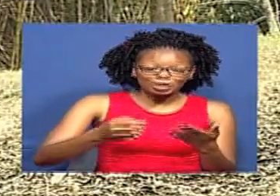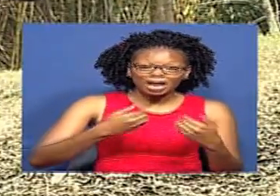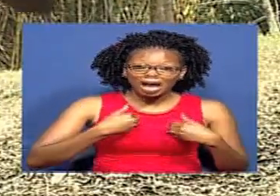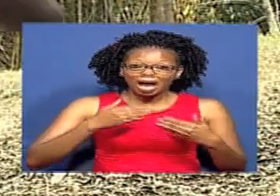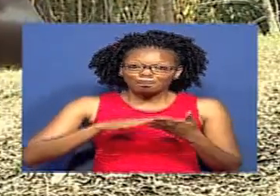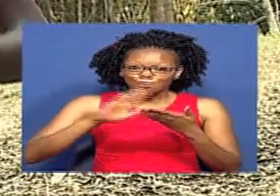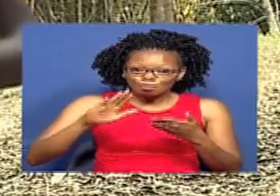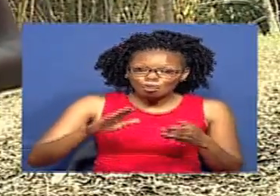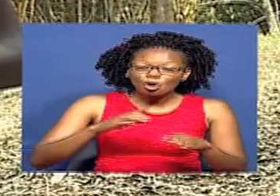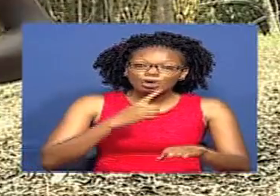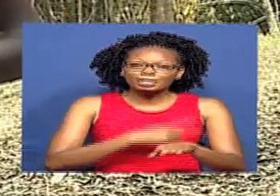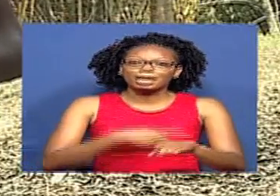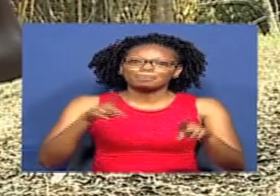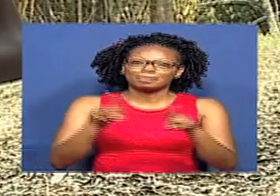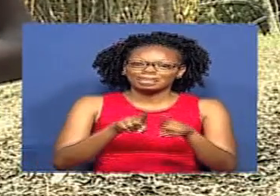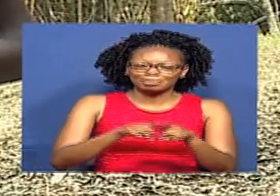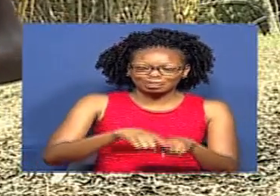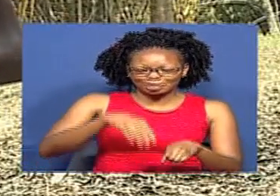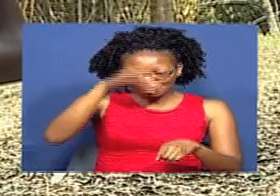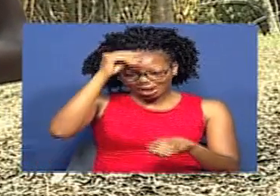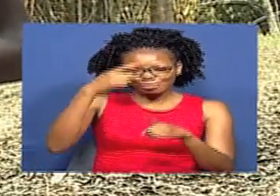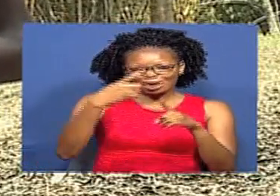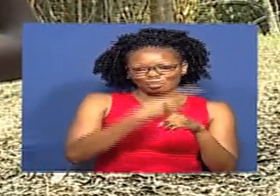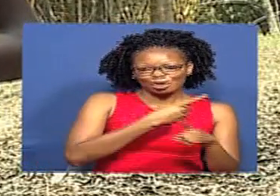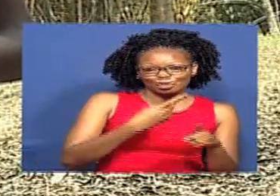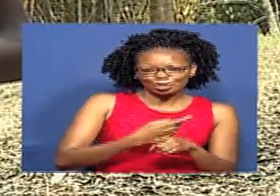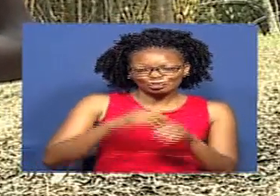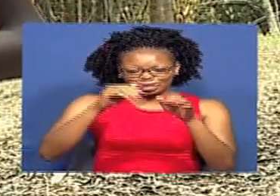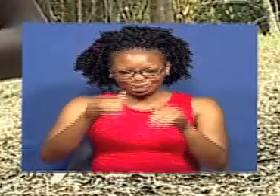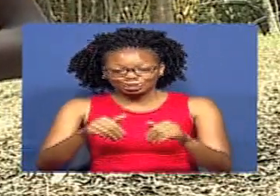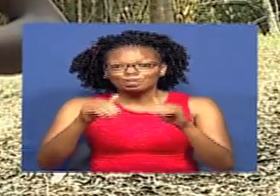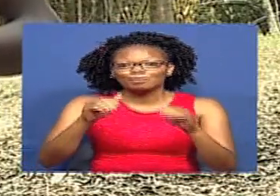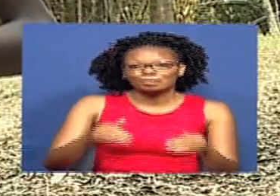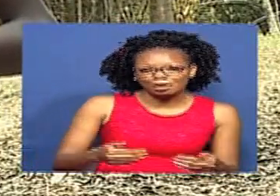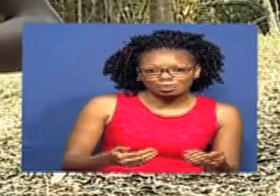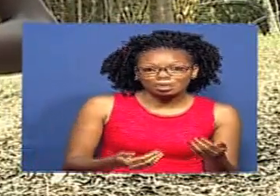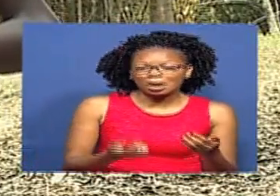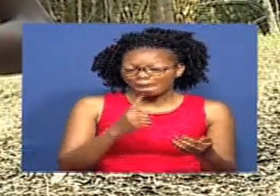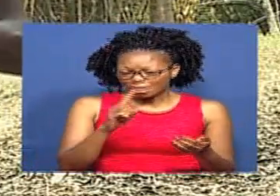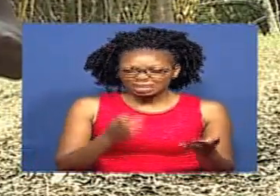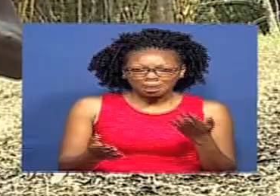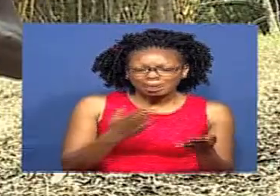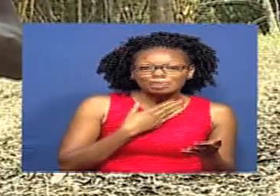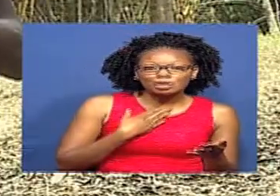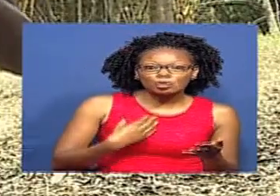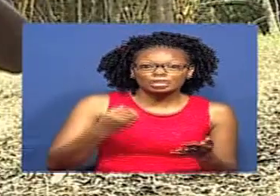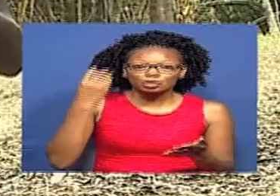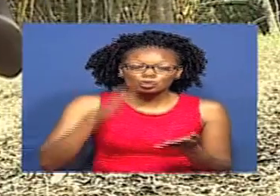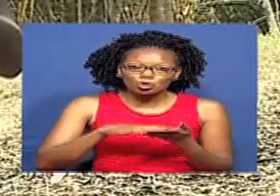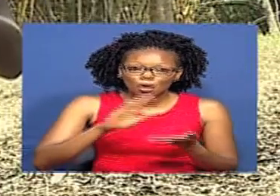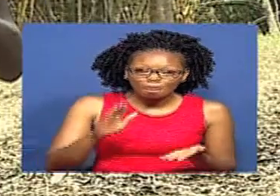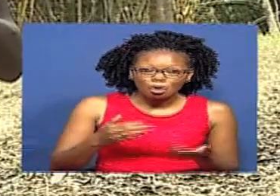Tena Yuma Lijalo Sana Siku Kama Lijalo Tunile Kuchanganu Mengi Katika Nyanjai Ya Kilimo Hata Hivu